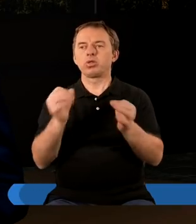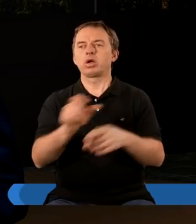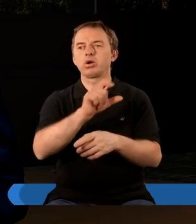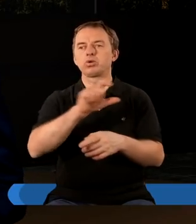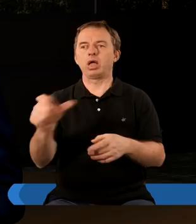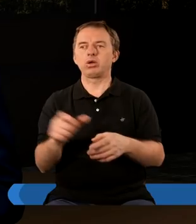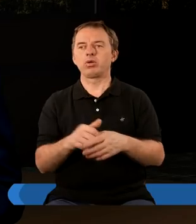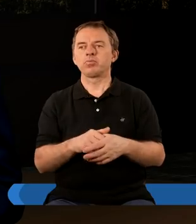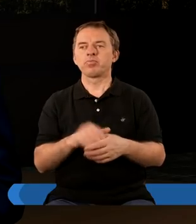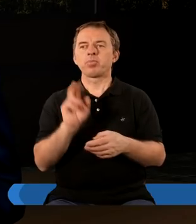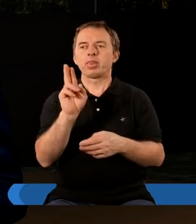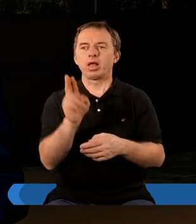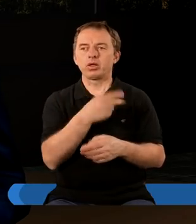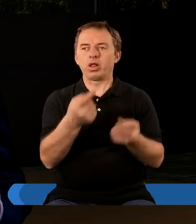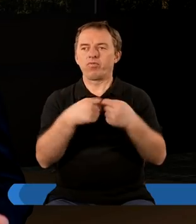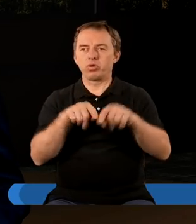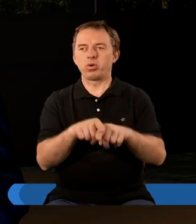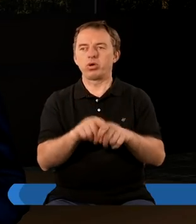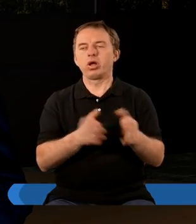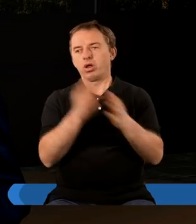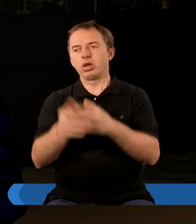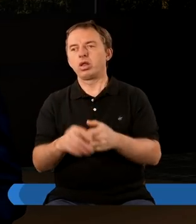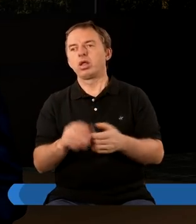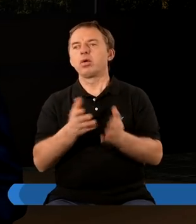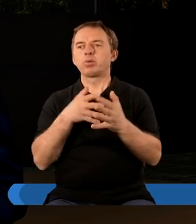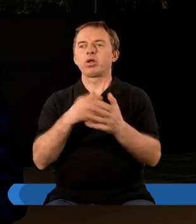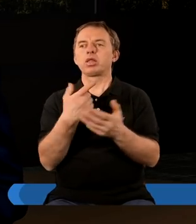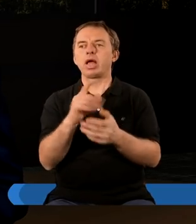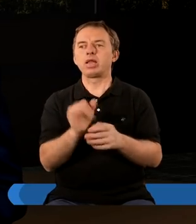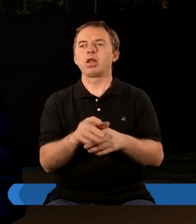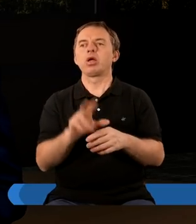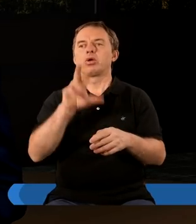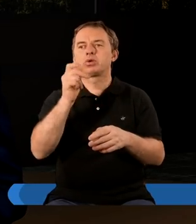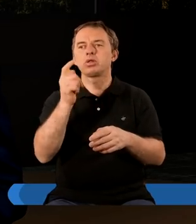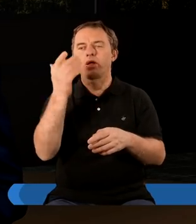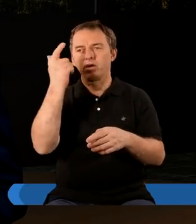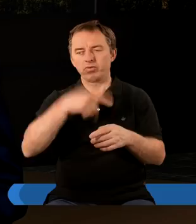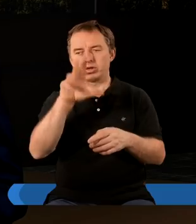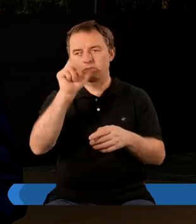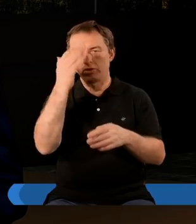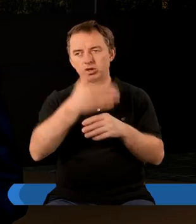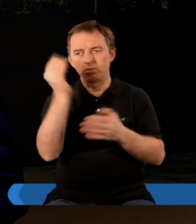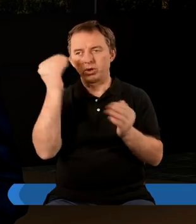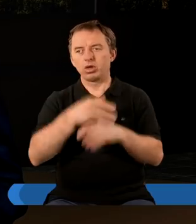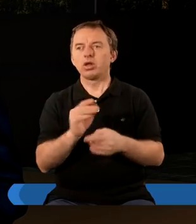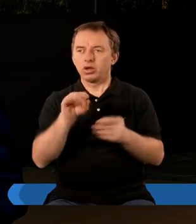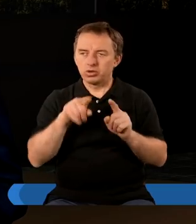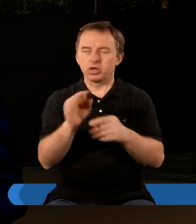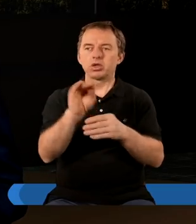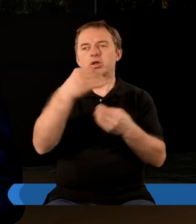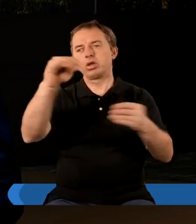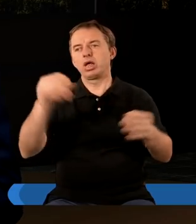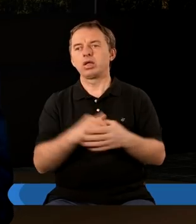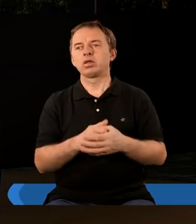tego czasu. Kiedy wypełnia się kolejny okres prorocze z Księgi Daniela, 2300 wieczorów i poranków, wtedy dzieje się coś jeszcze